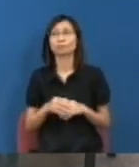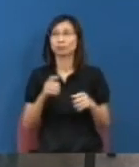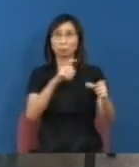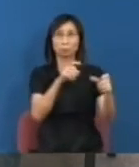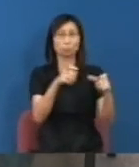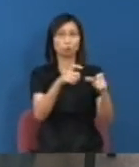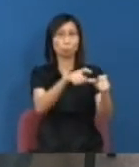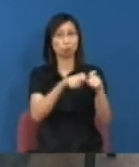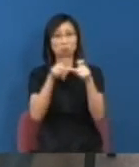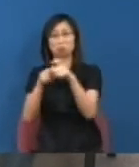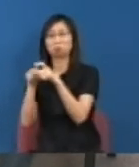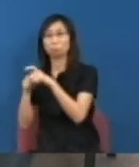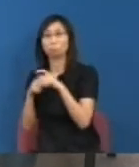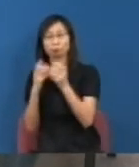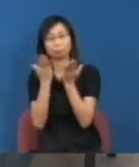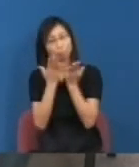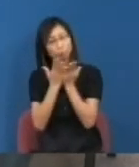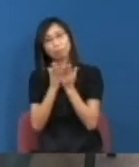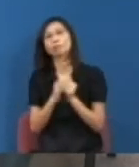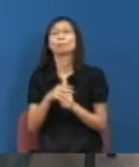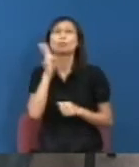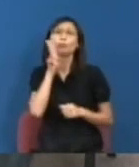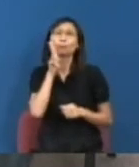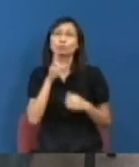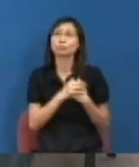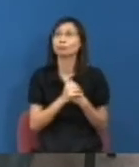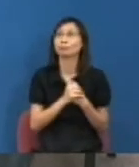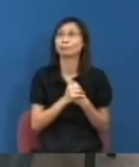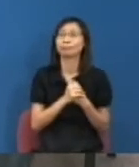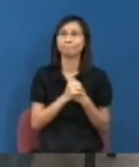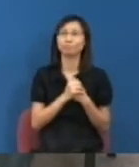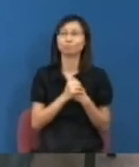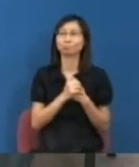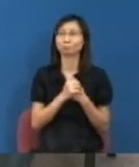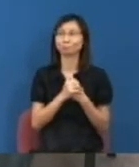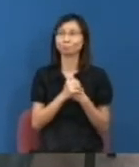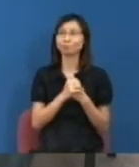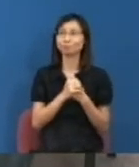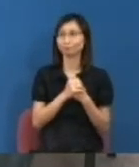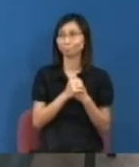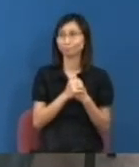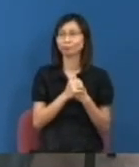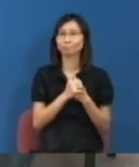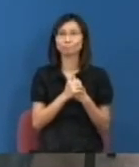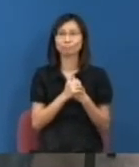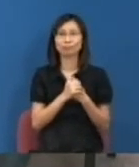間專門學校開些法財學系譬如說有什麼法財學系是Nemo學系都不錯